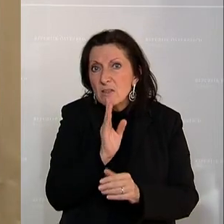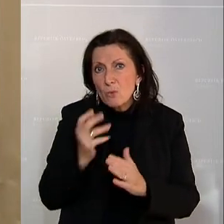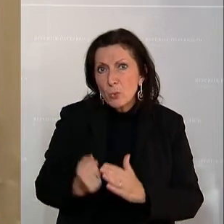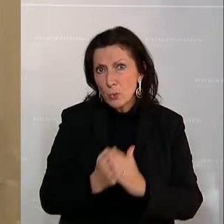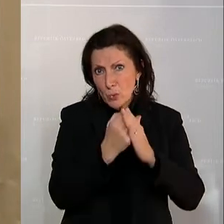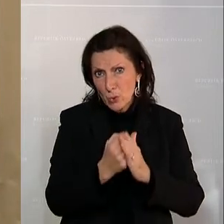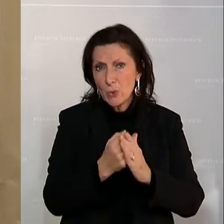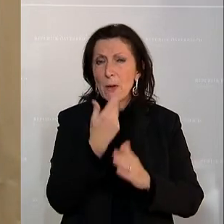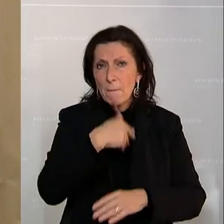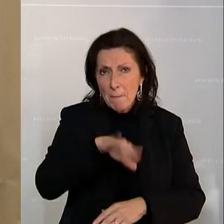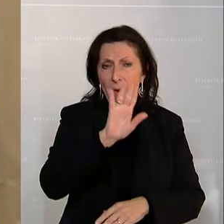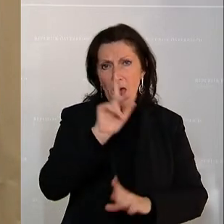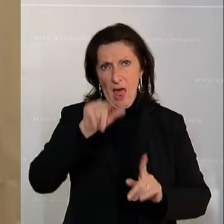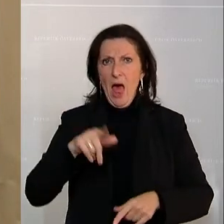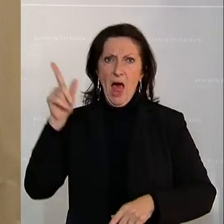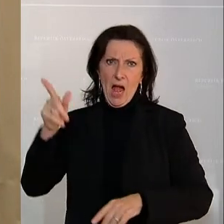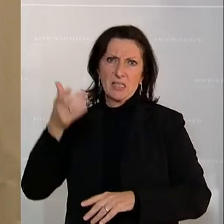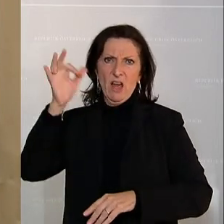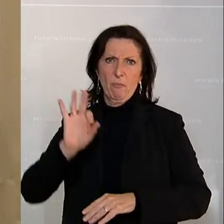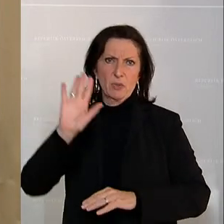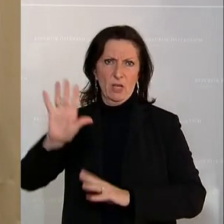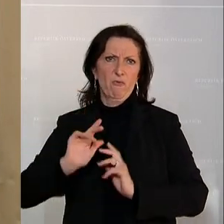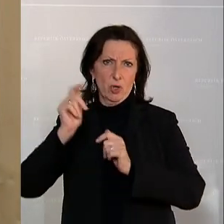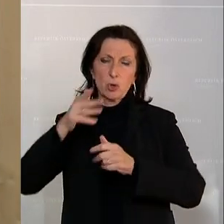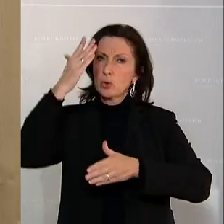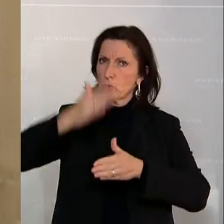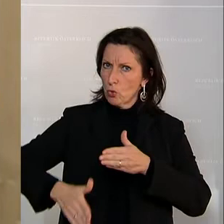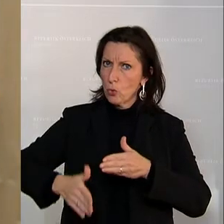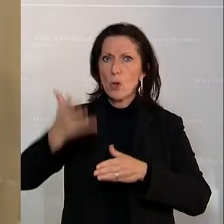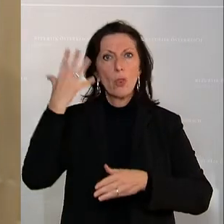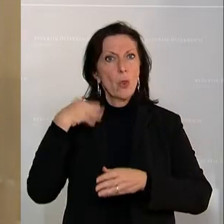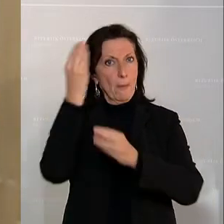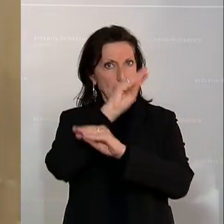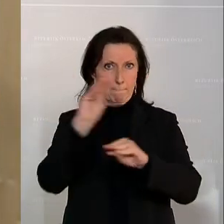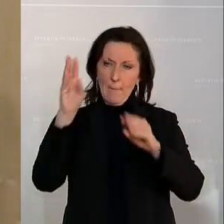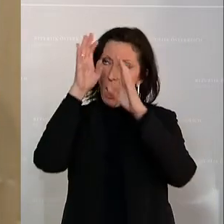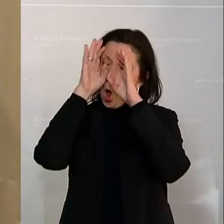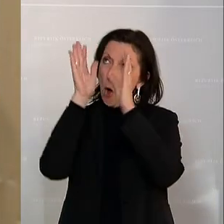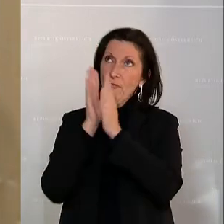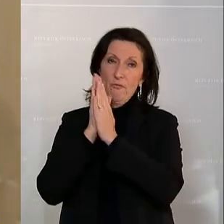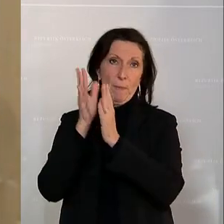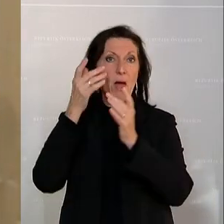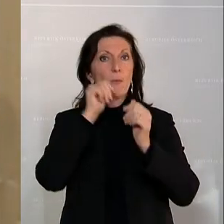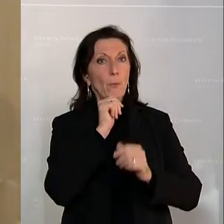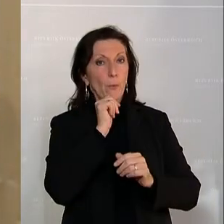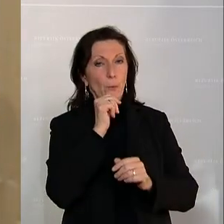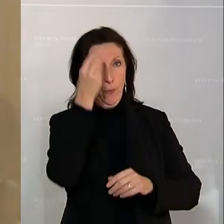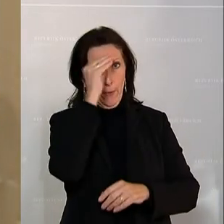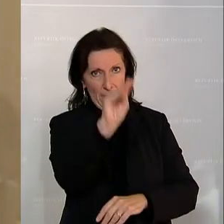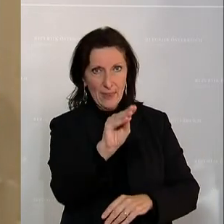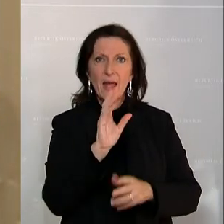erhöhen als der Vorschlag der Freiheitlichen. Abschließend appelliere ich noch einmal an ÖVP und Grüne, unseren